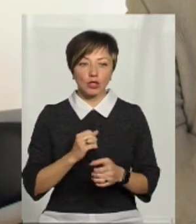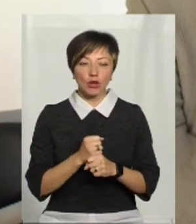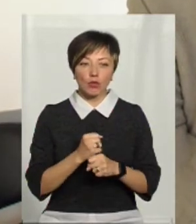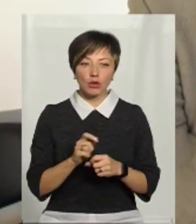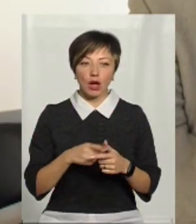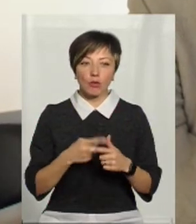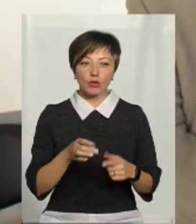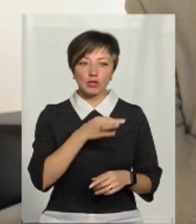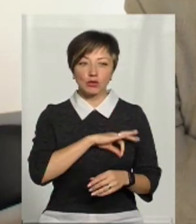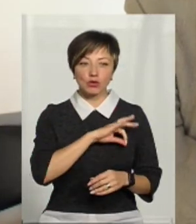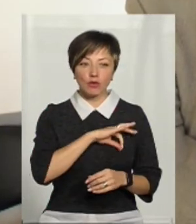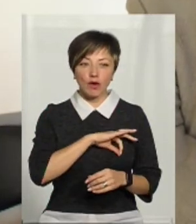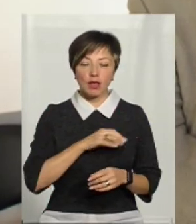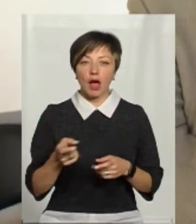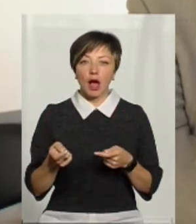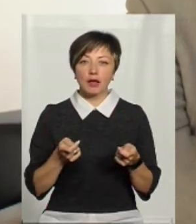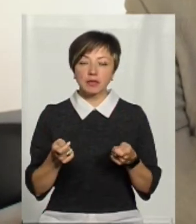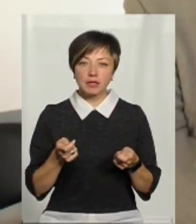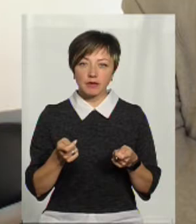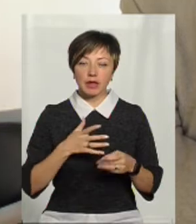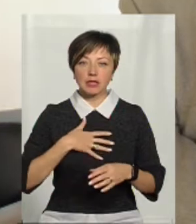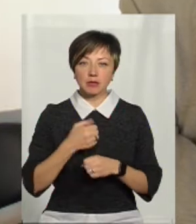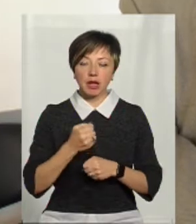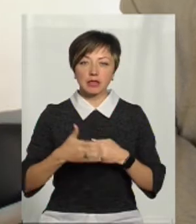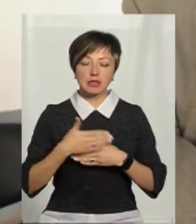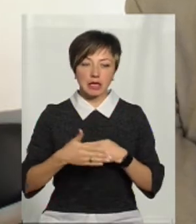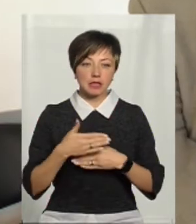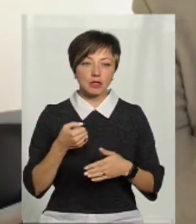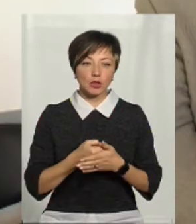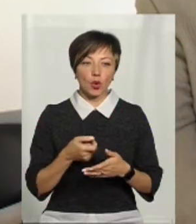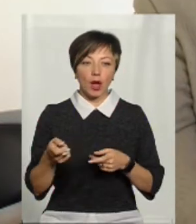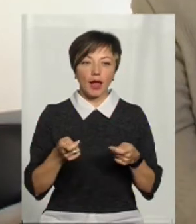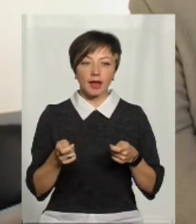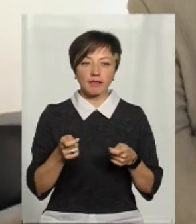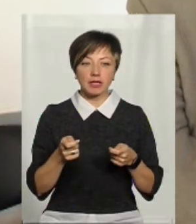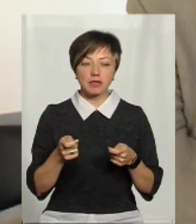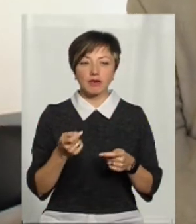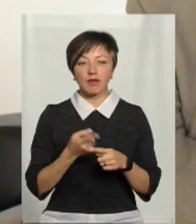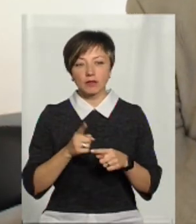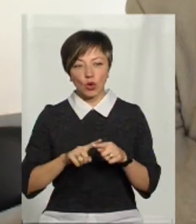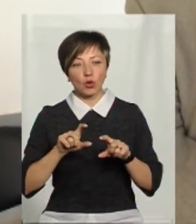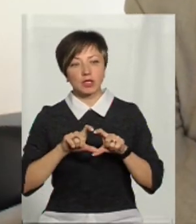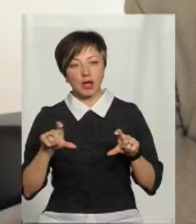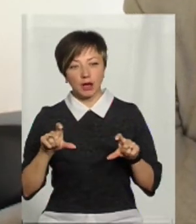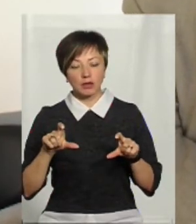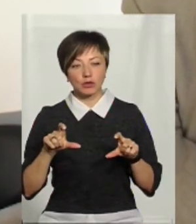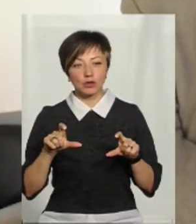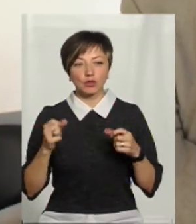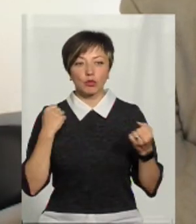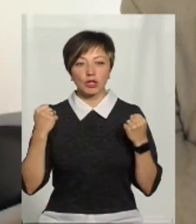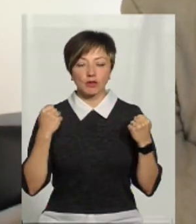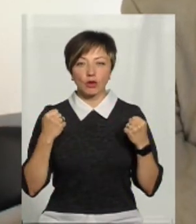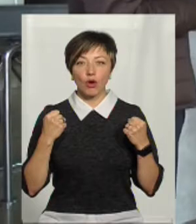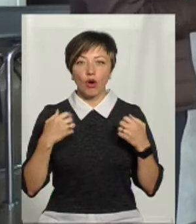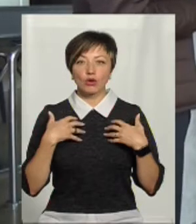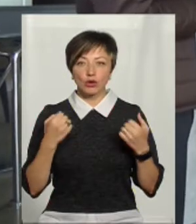або застосування адміністративних дисциплінарних санкцій до керівництва вказаного закладу спортивно-здоровчого